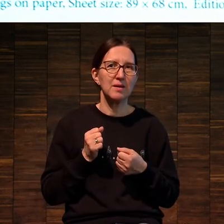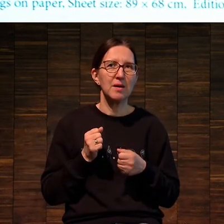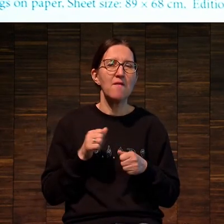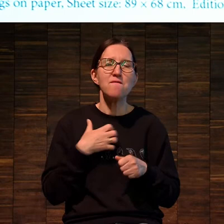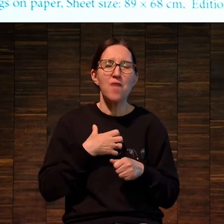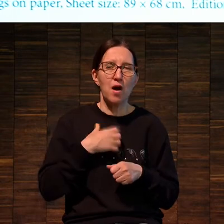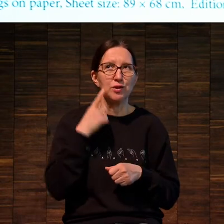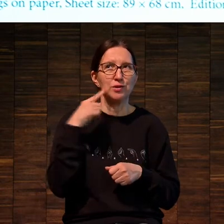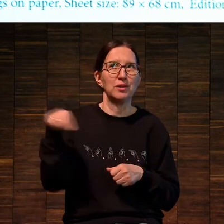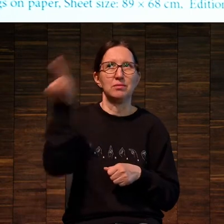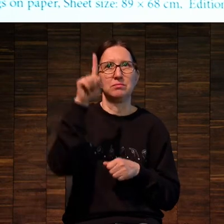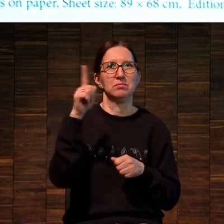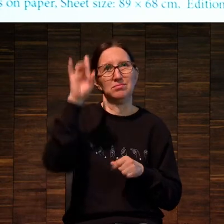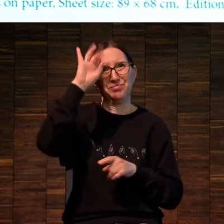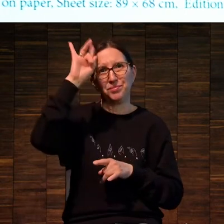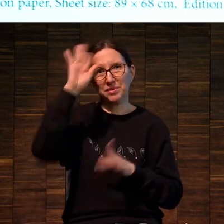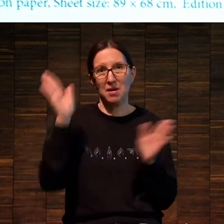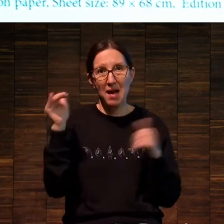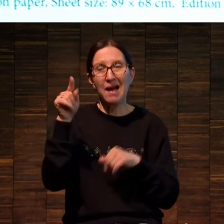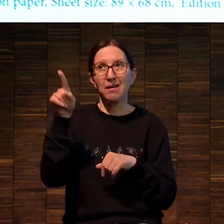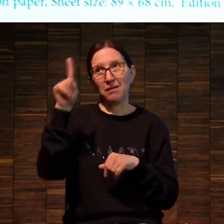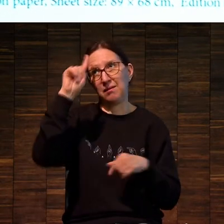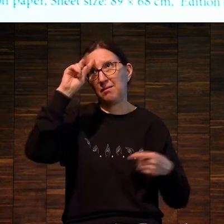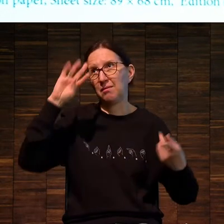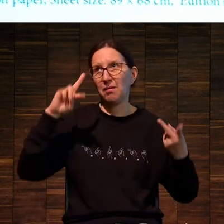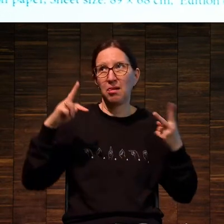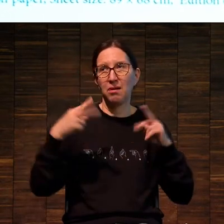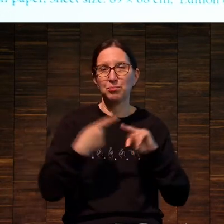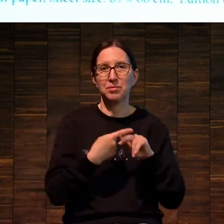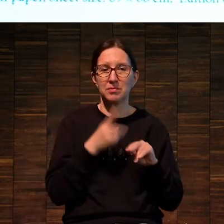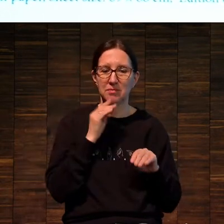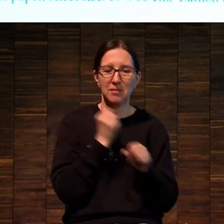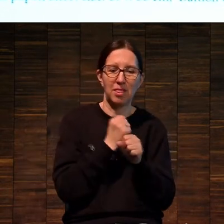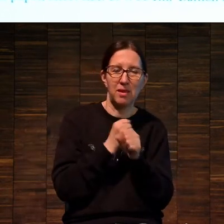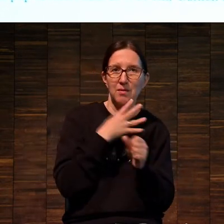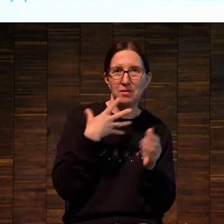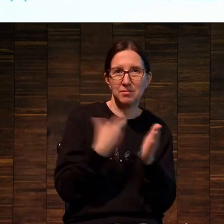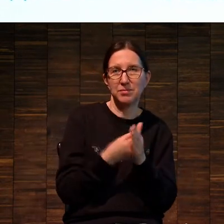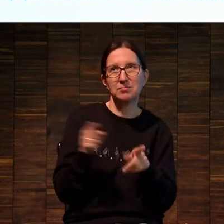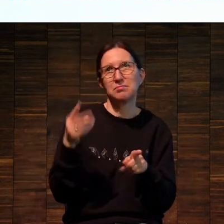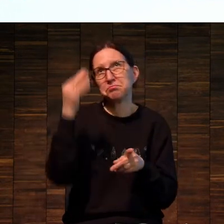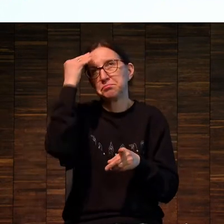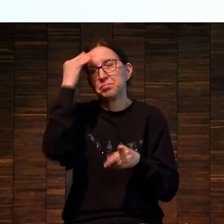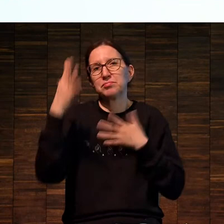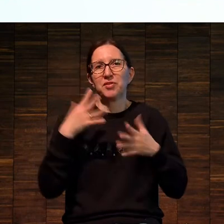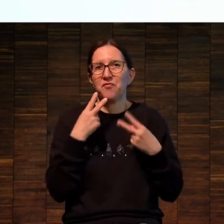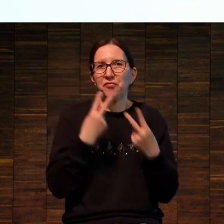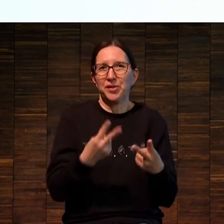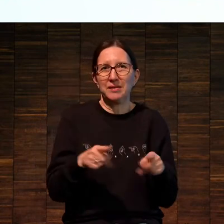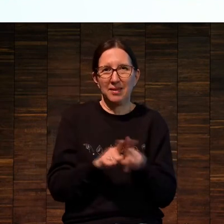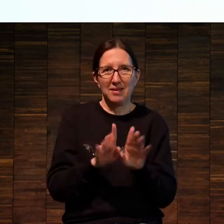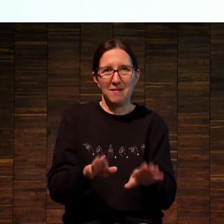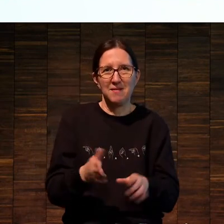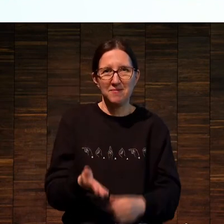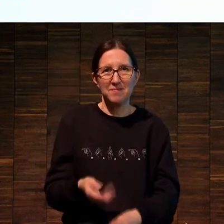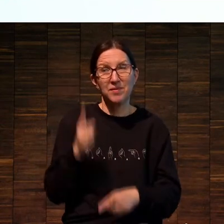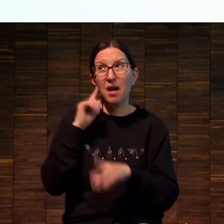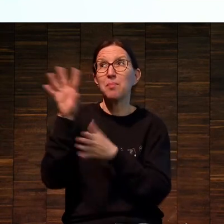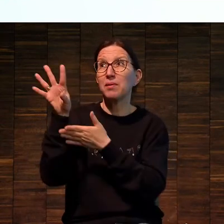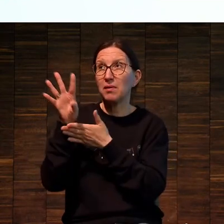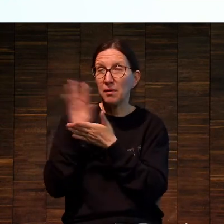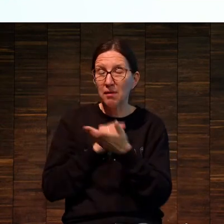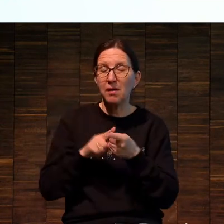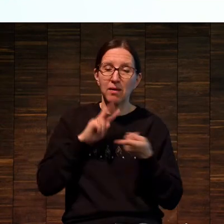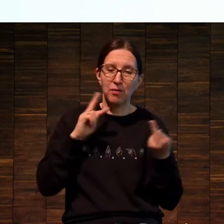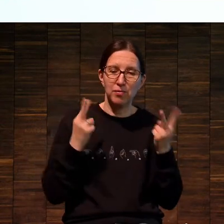знаковые произведения и перерабатывает их, как он видит. Назовем это так. И